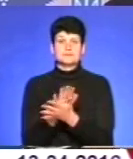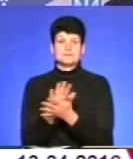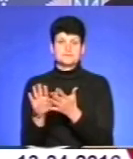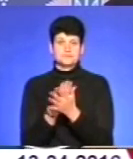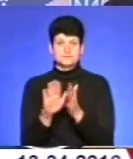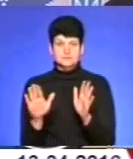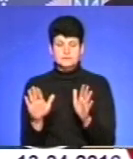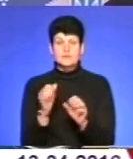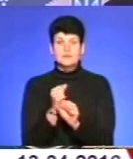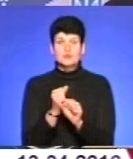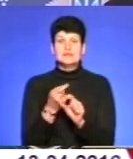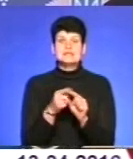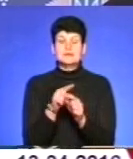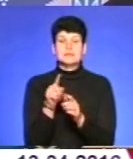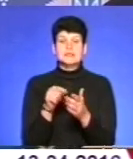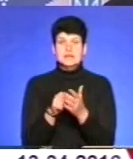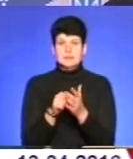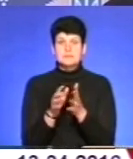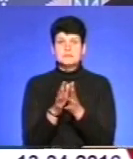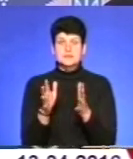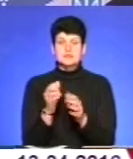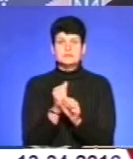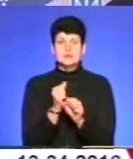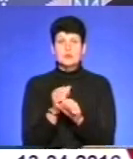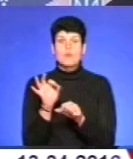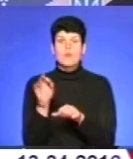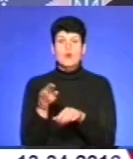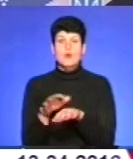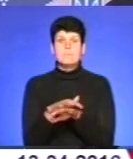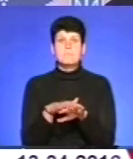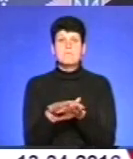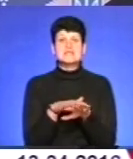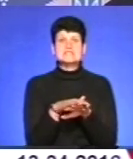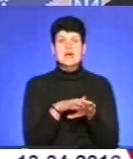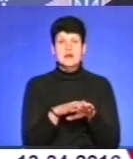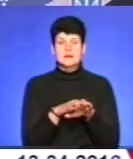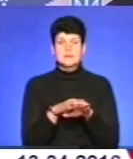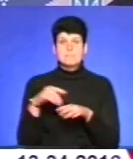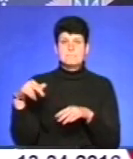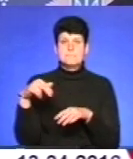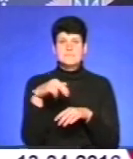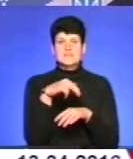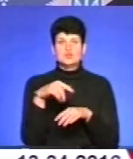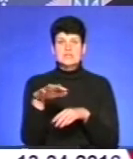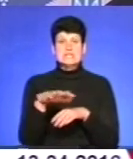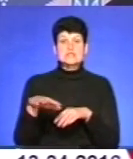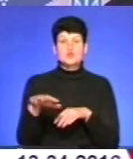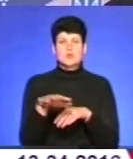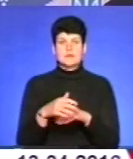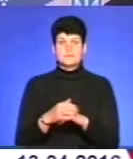Працюємо тим питанням, в основному ми працюємо по базарах, по пішохідних зонах.